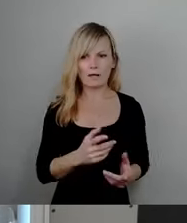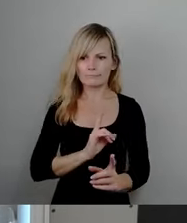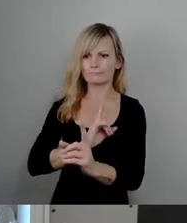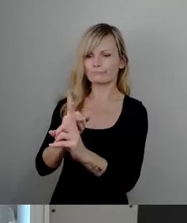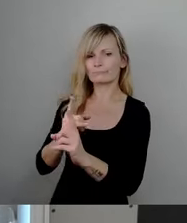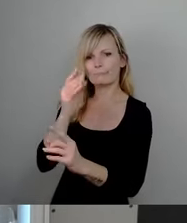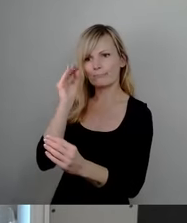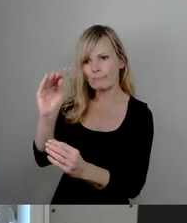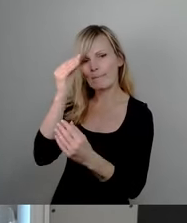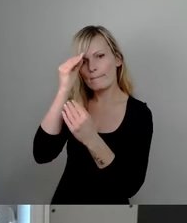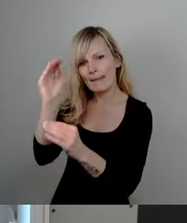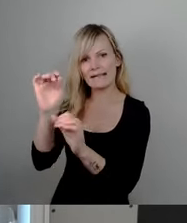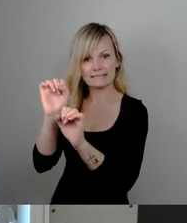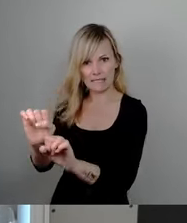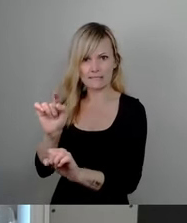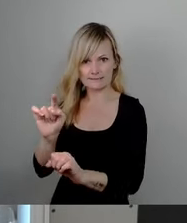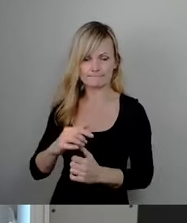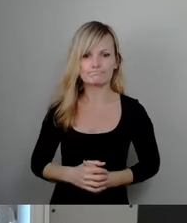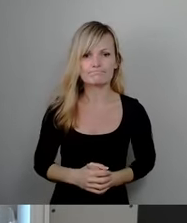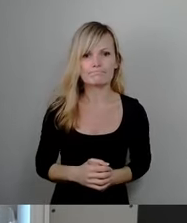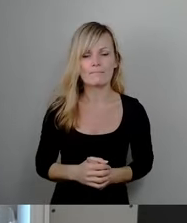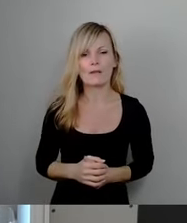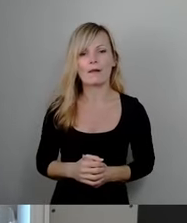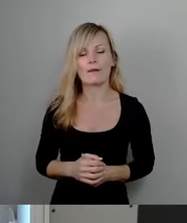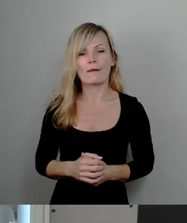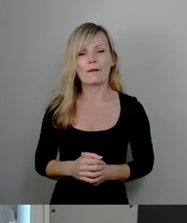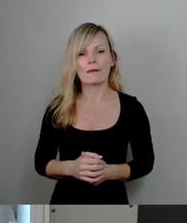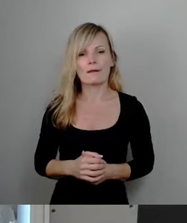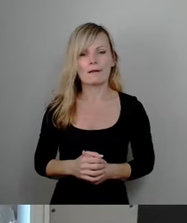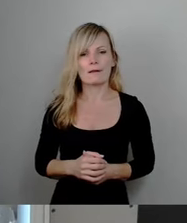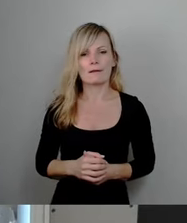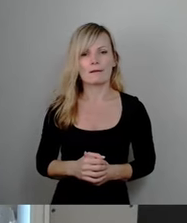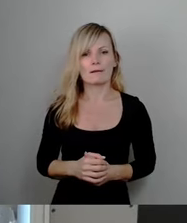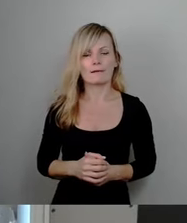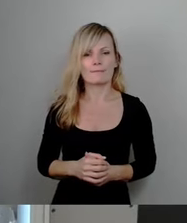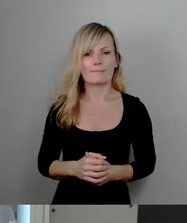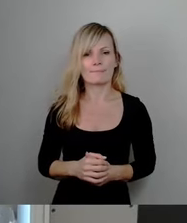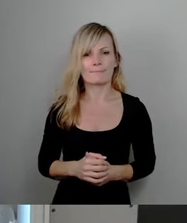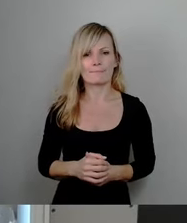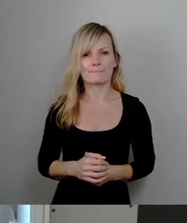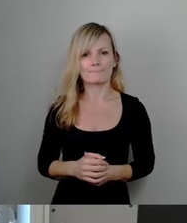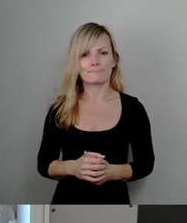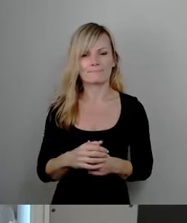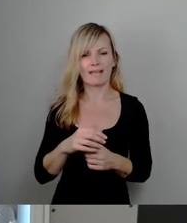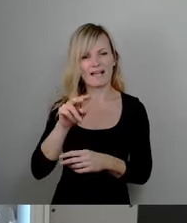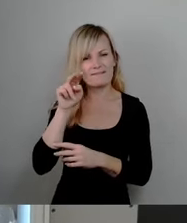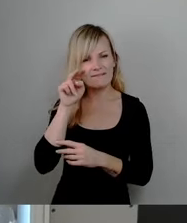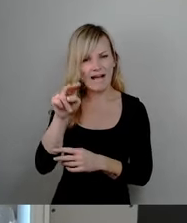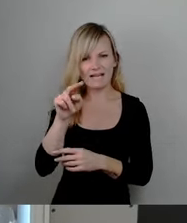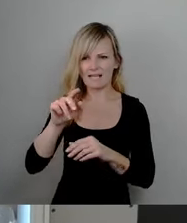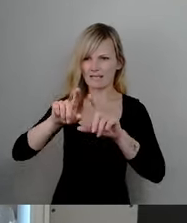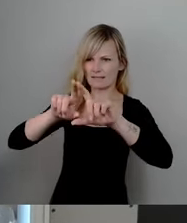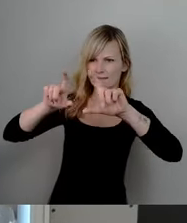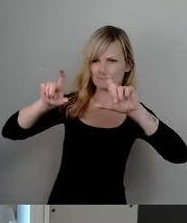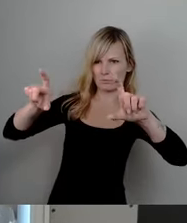darauf eingehen, dass allein die Existenz einer Wache, die Existenz einer